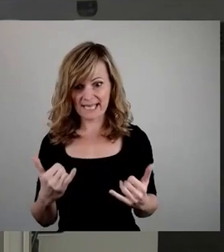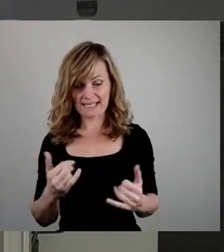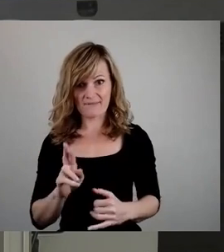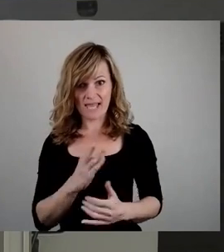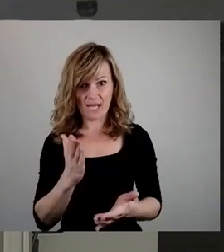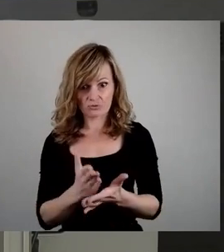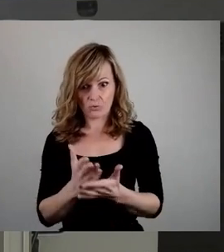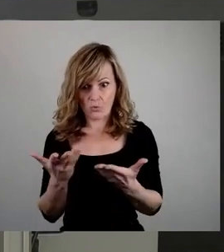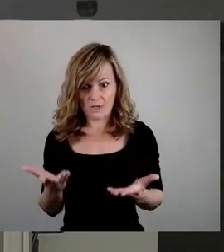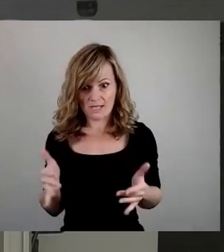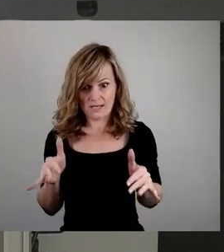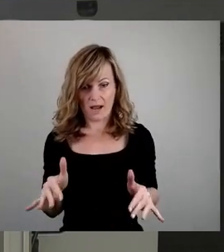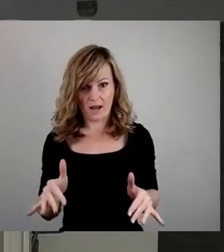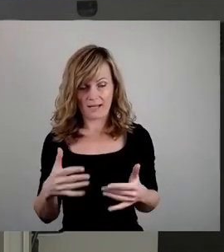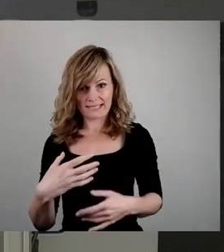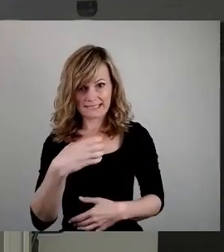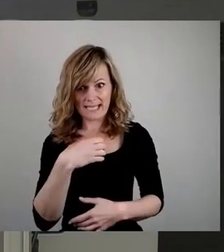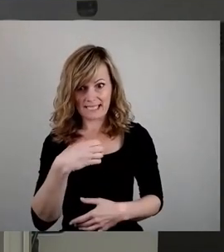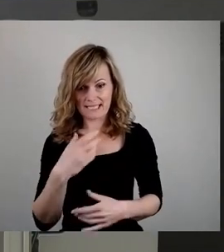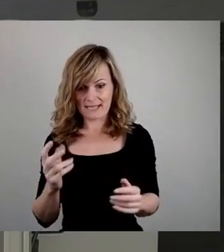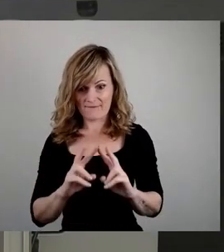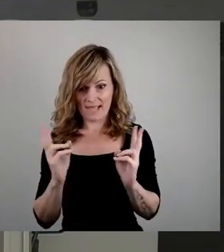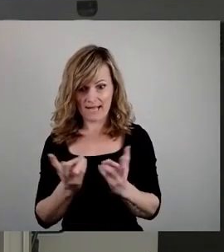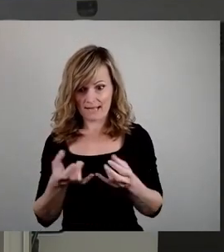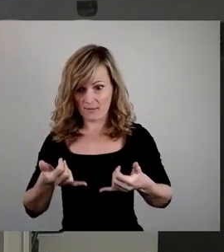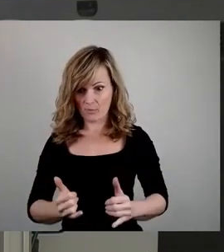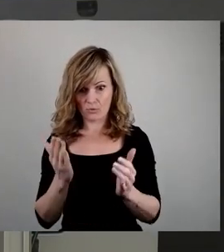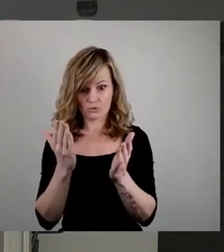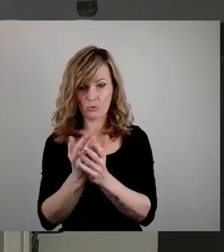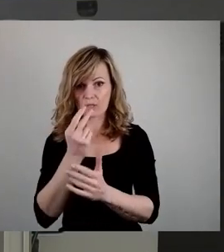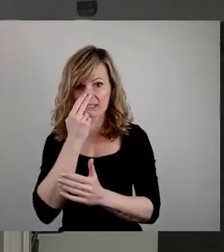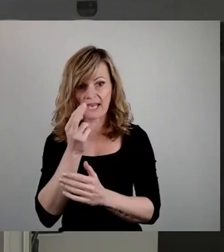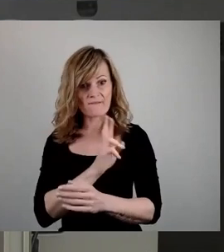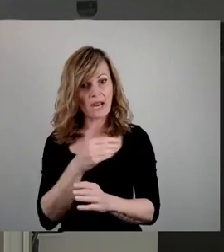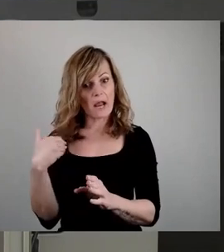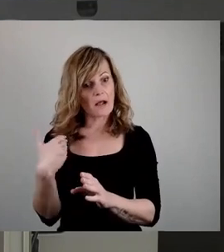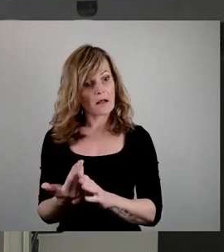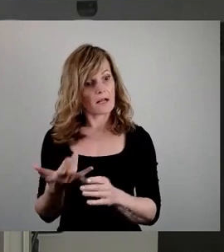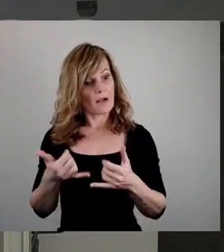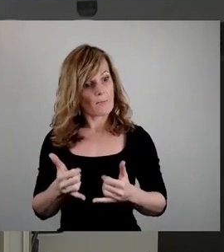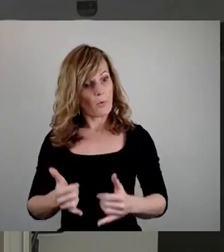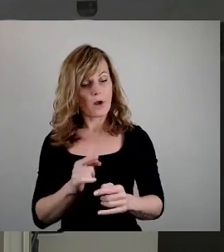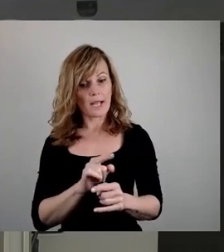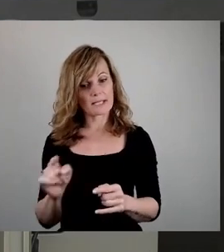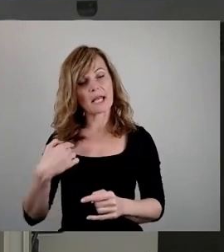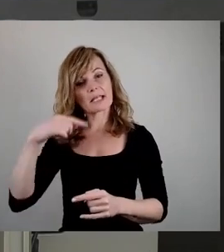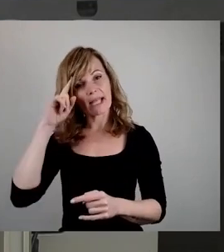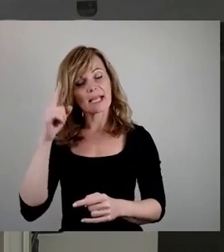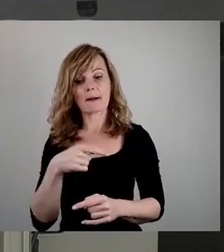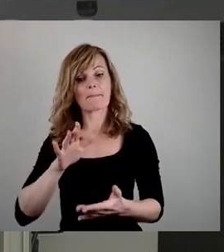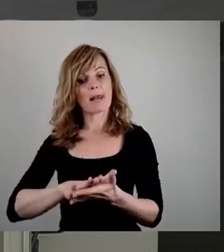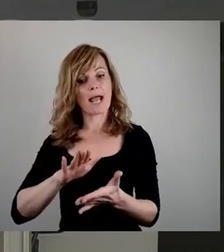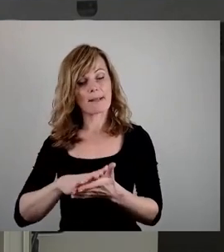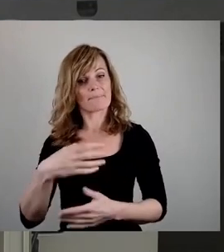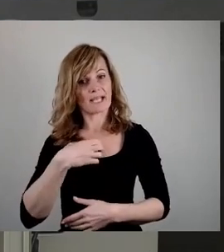bestimmten Zeitpunkt schon jetzt auf der Welt sind, wir können ja sehen sozusagen, wer geboren wurde, von denen gehen wir davon aus, sie bleiben dresdner Bürgerinnen und Bürger